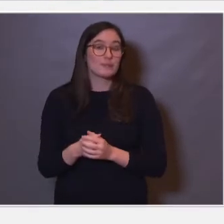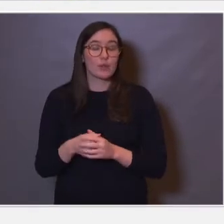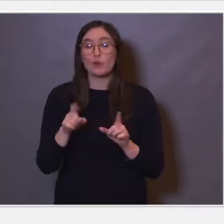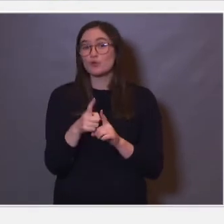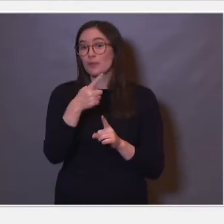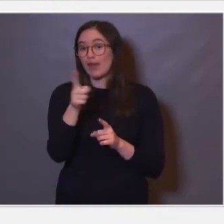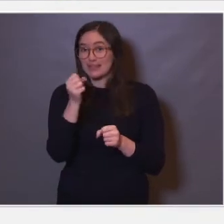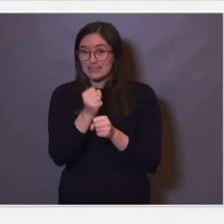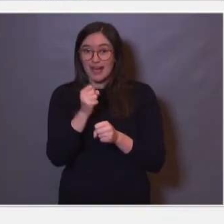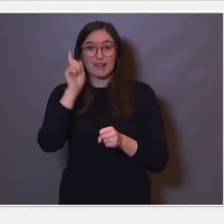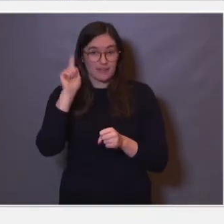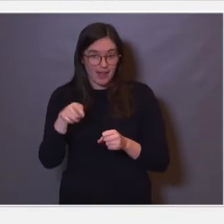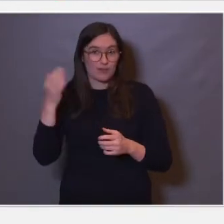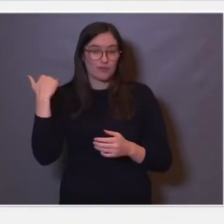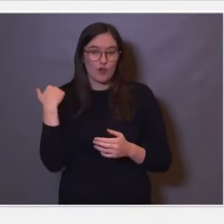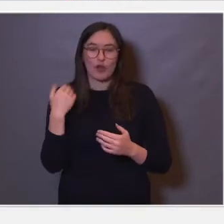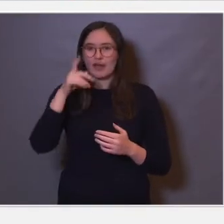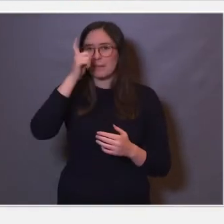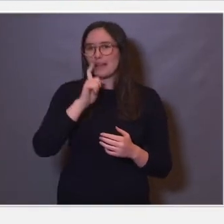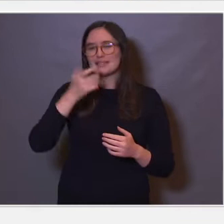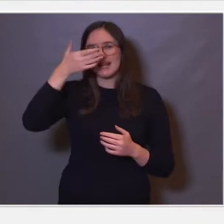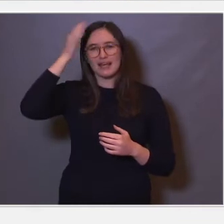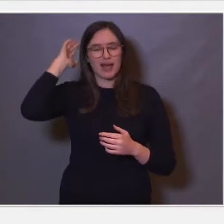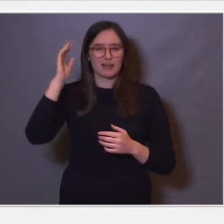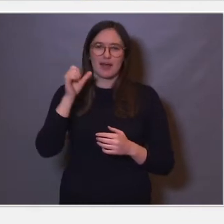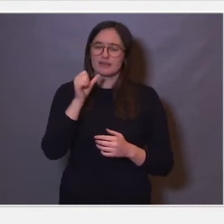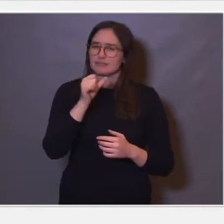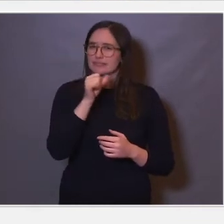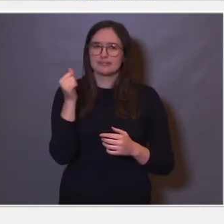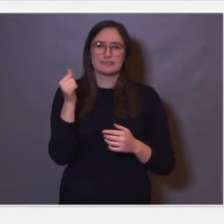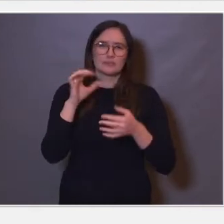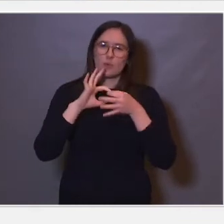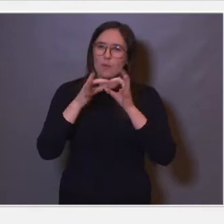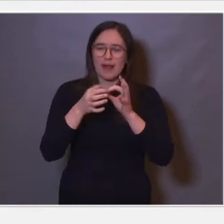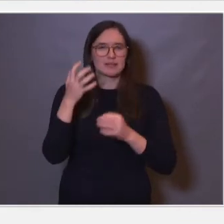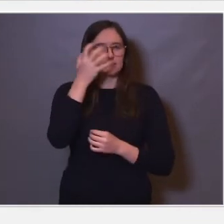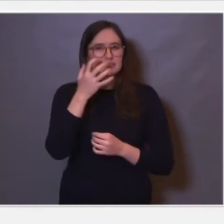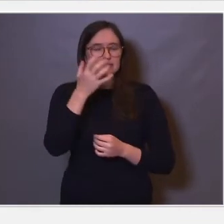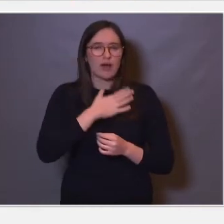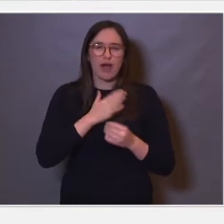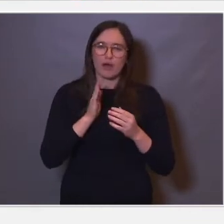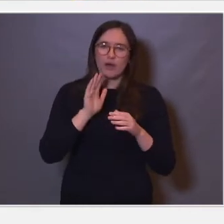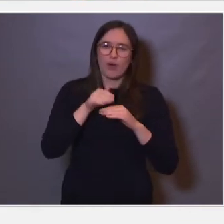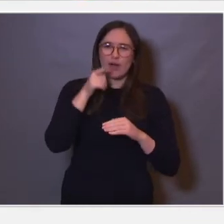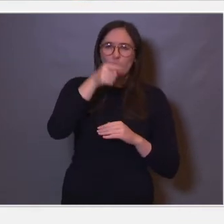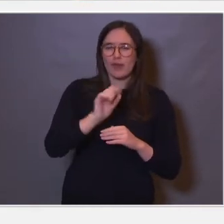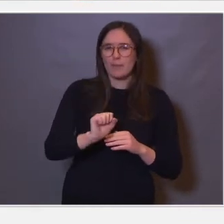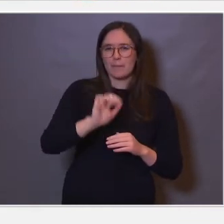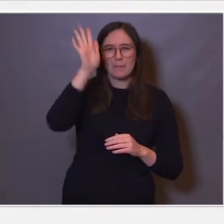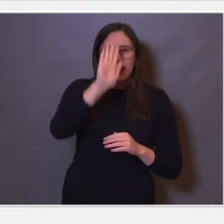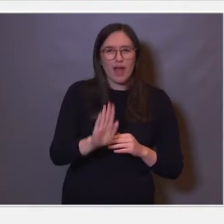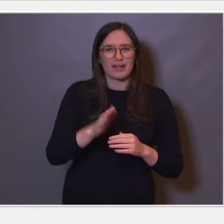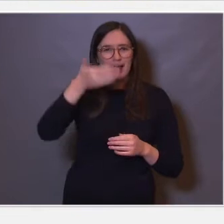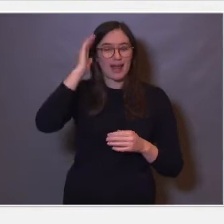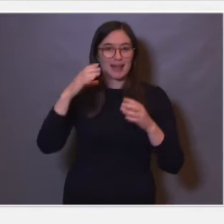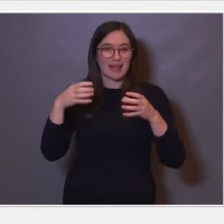ganger, så er jo vår menneskelige hjerne ekstremt kompleks. Vi har over 100 milliarder hjerneceller, og hver